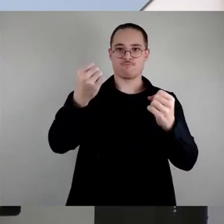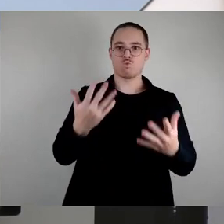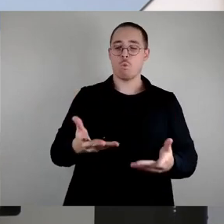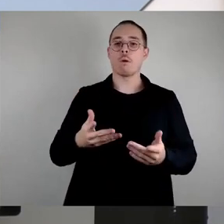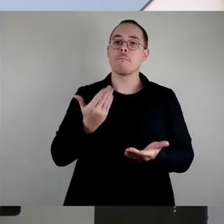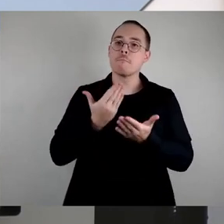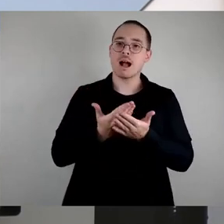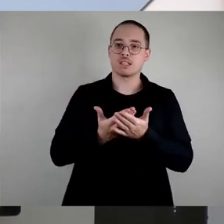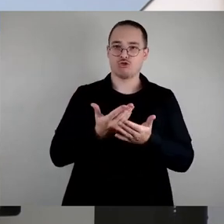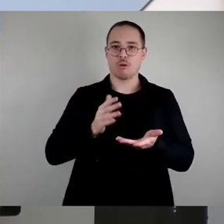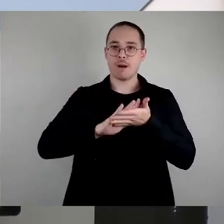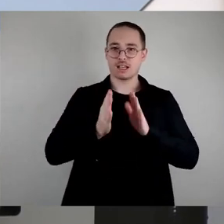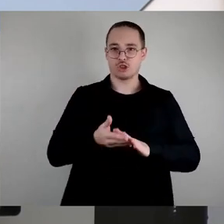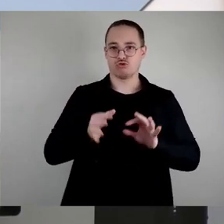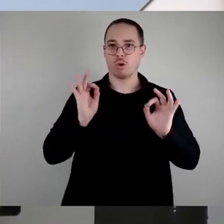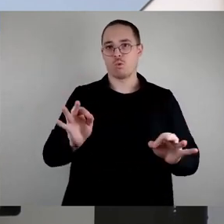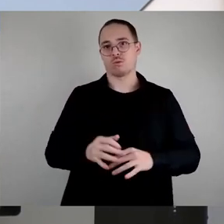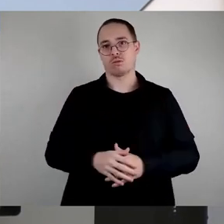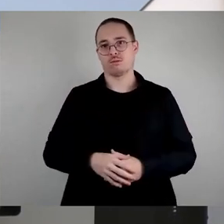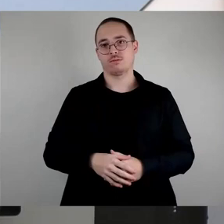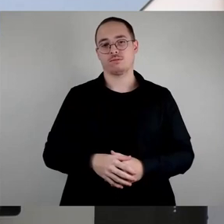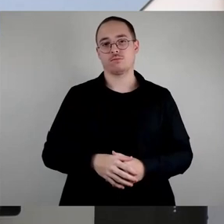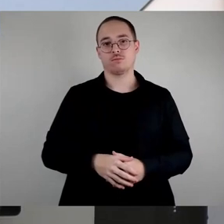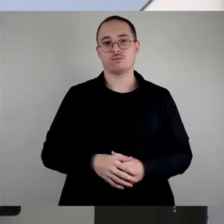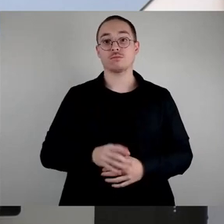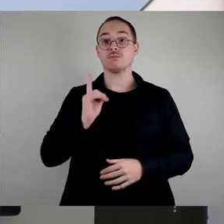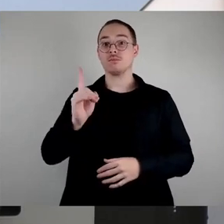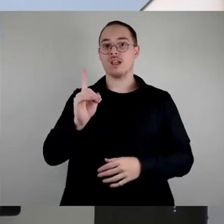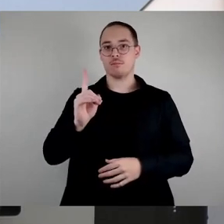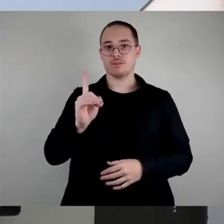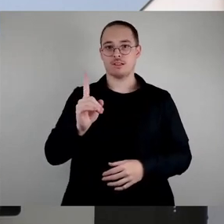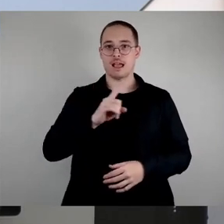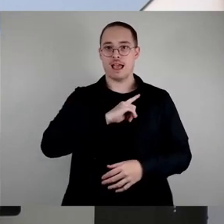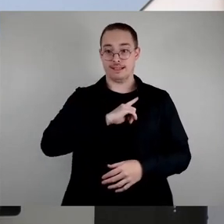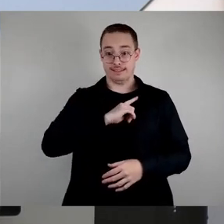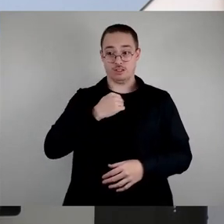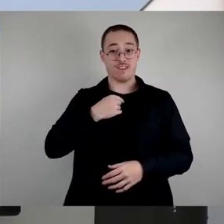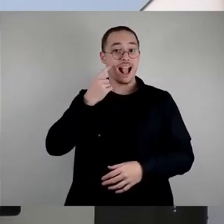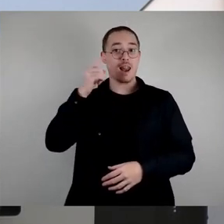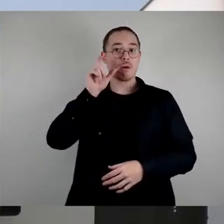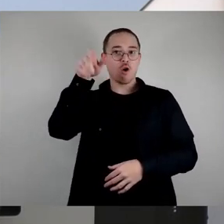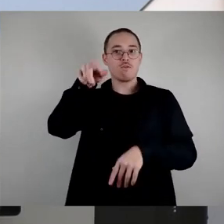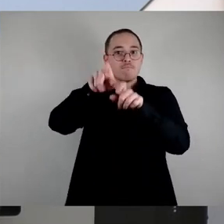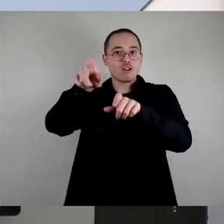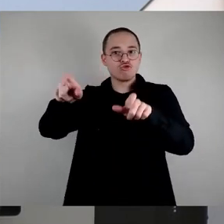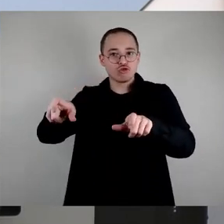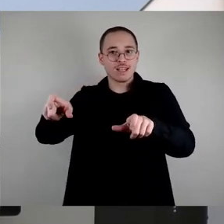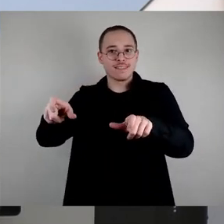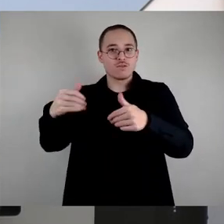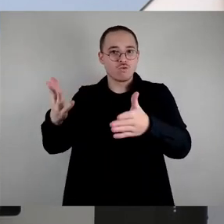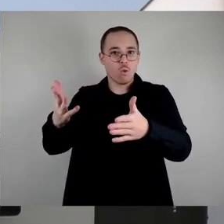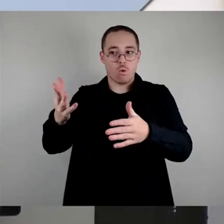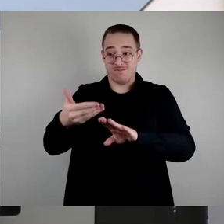und was mir aber mein Glauben an die Menschheit vorneweg eigentlich genommen hat bei diesem Thema Vermüllung,